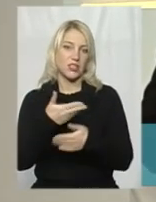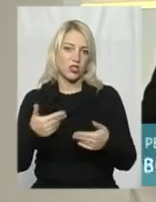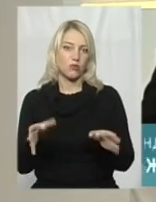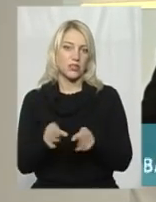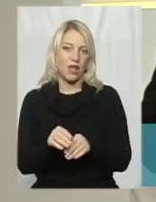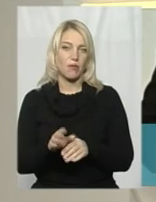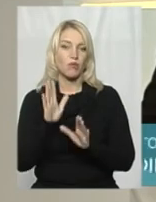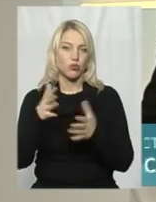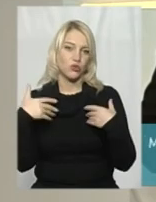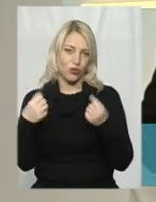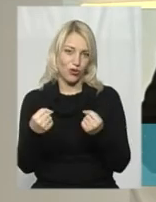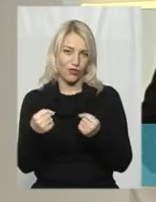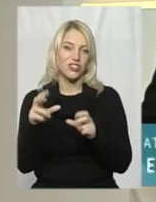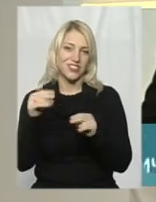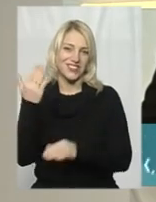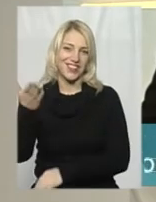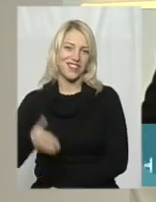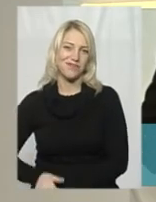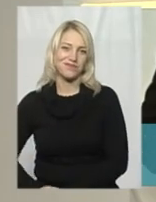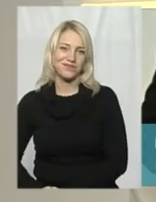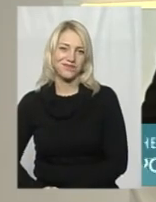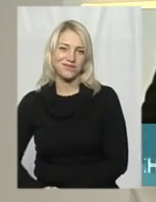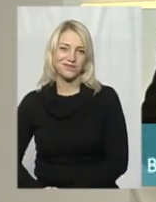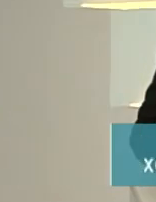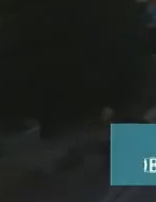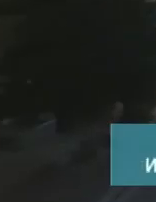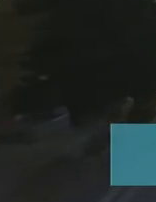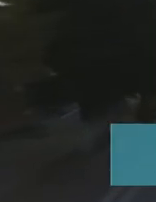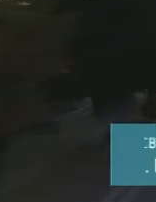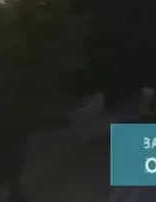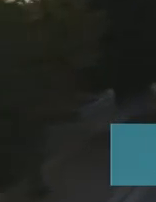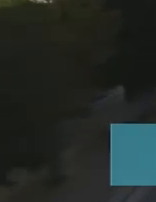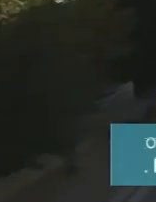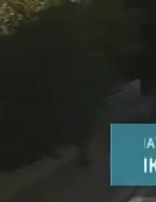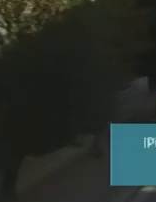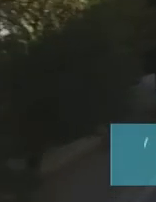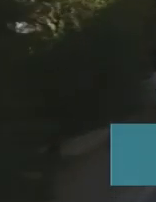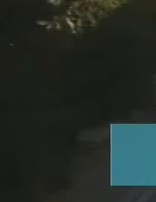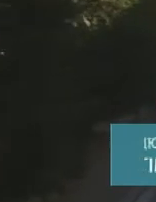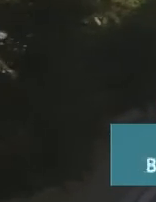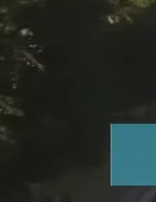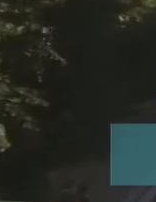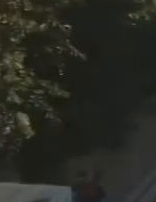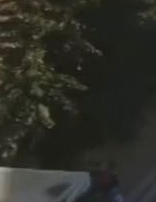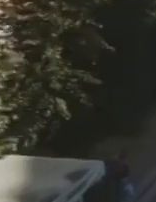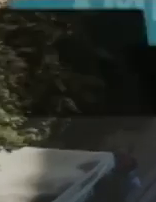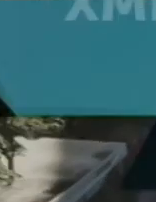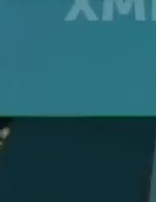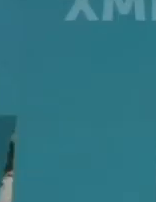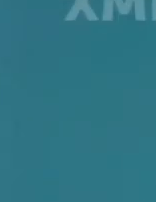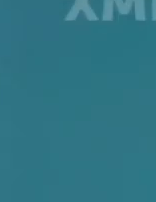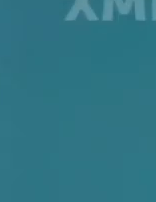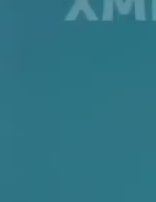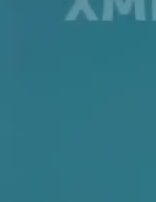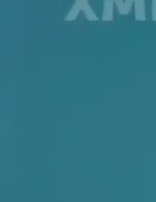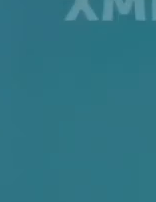з нами, будьте здорові і хай вам щастить. Дякую за перегляд!